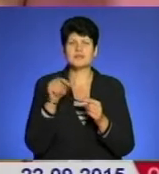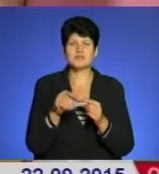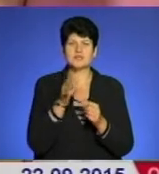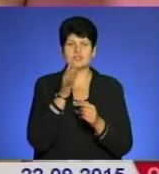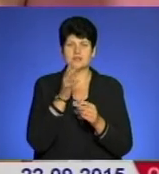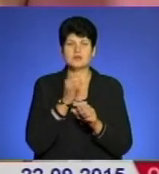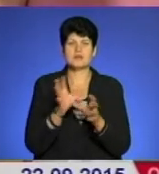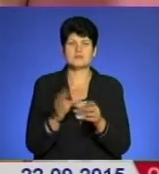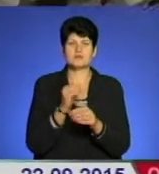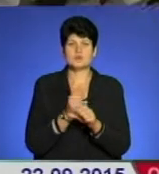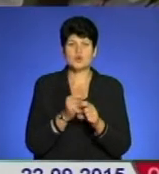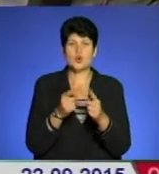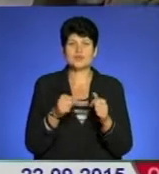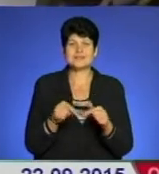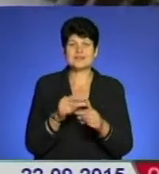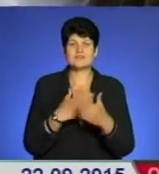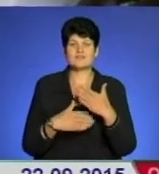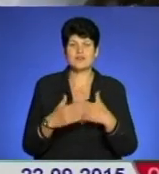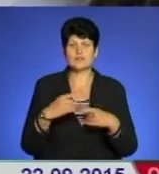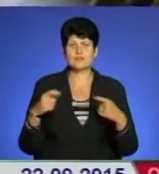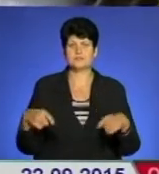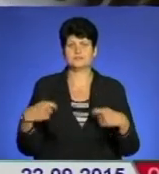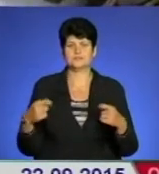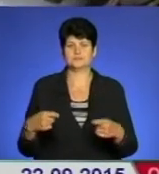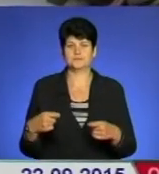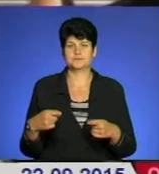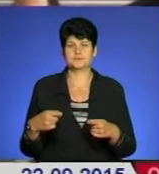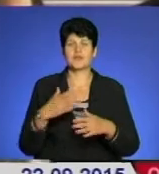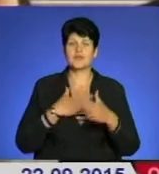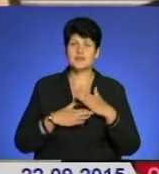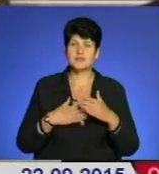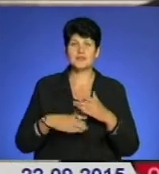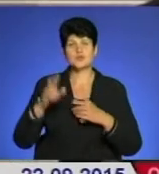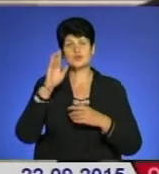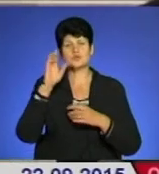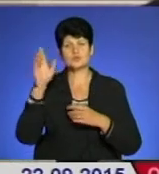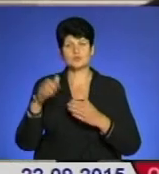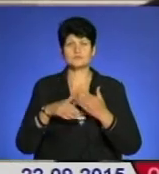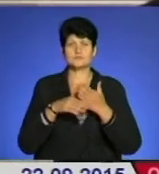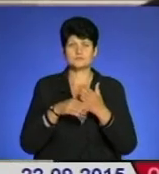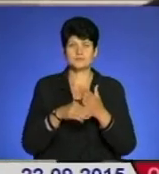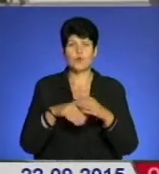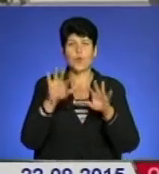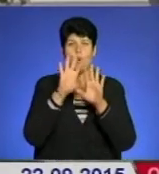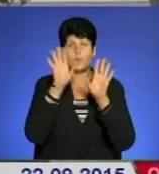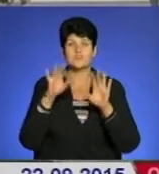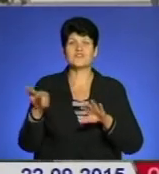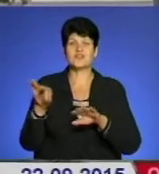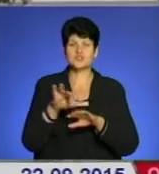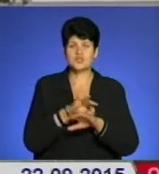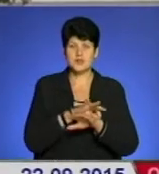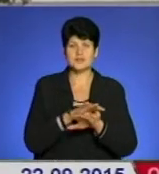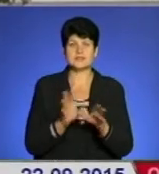співпрацює з організацією інвалідів опорнорухового апарату. Радіє, що з Божого благословення пара ввінчалася і з